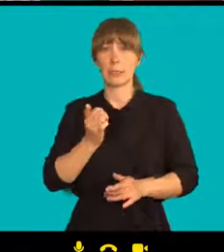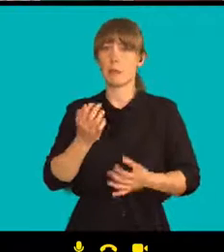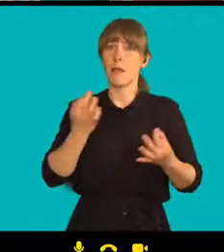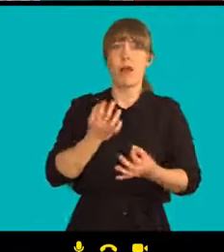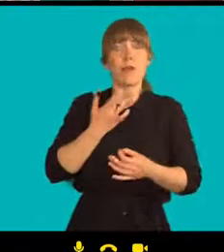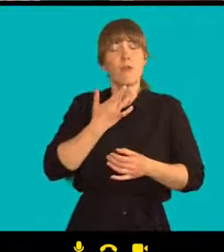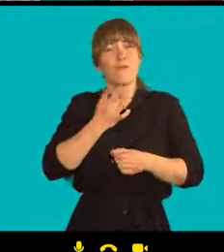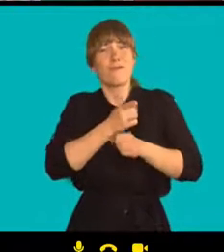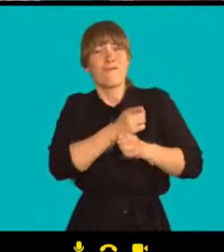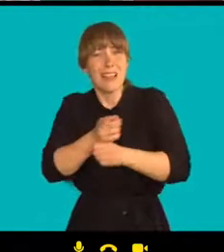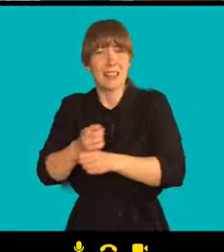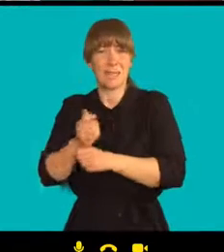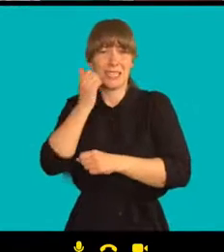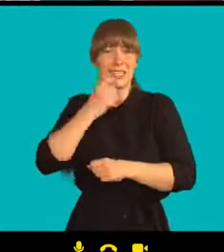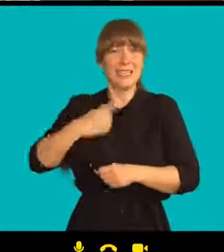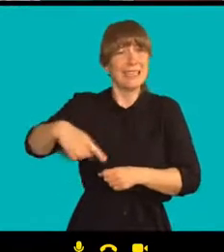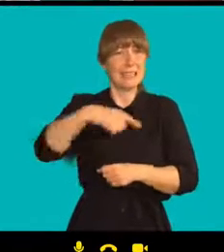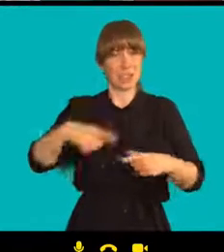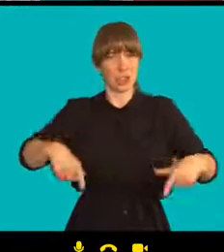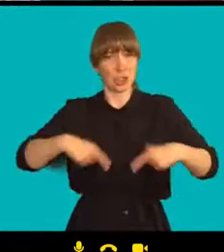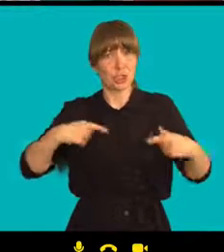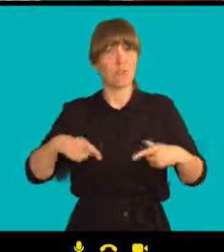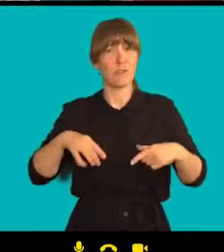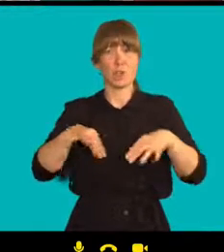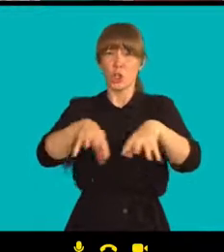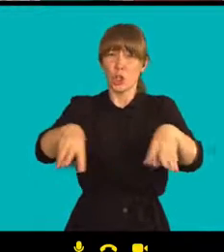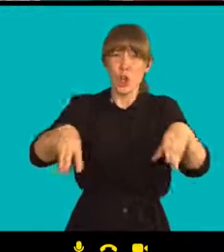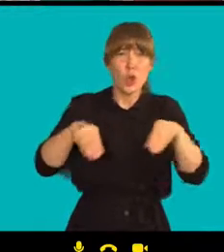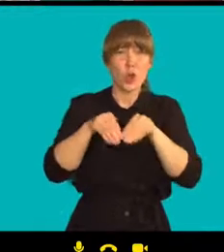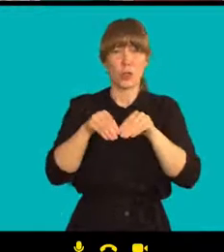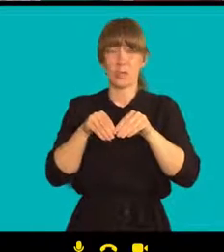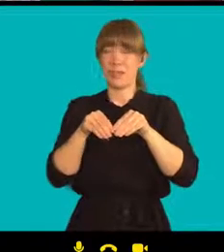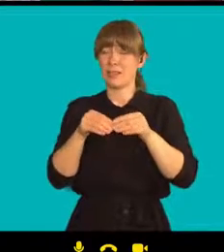s životy lidí, s rodinami,